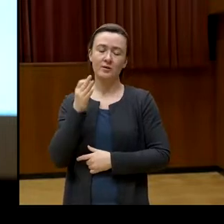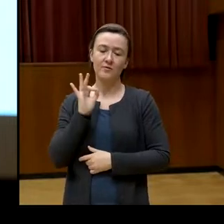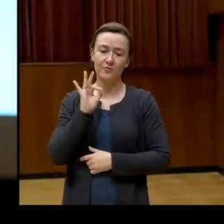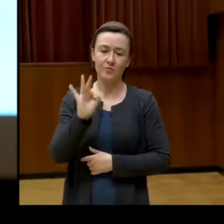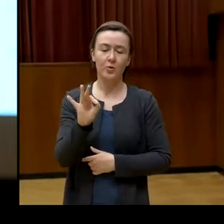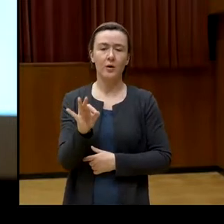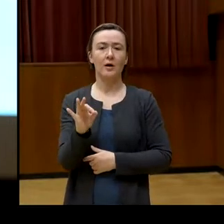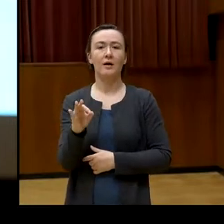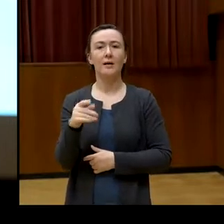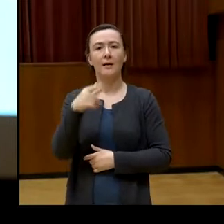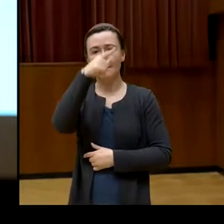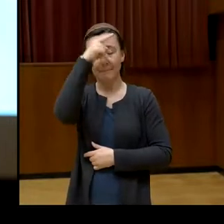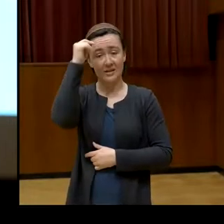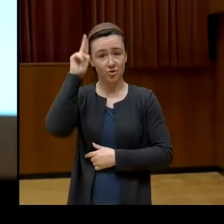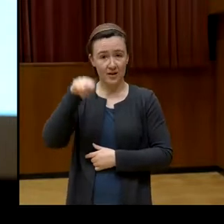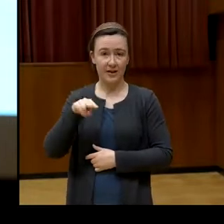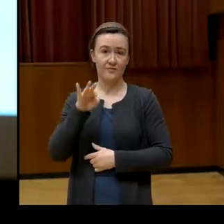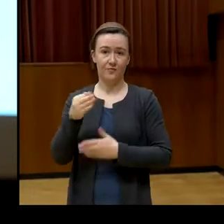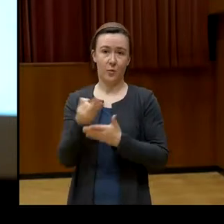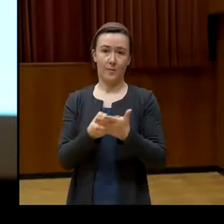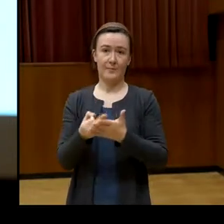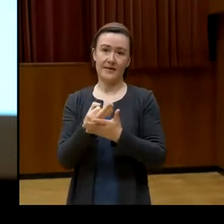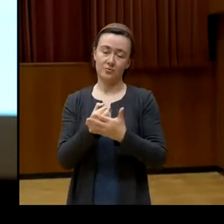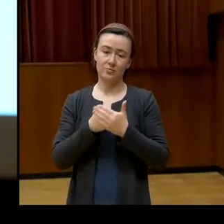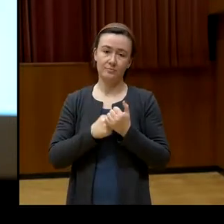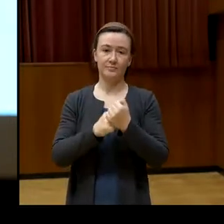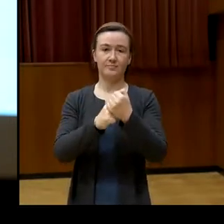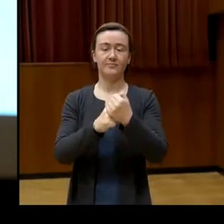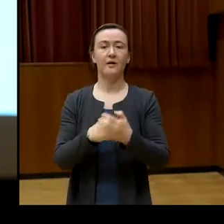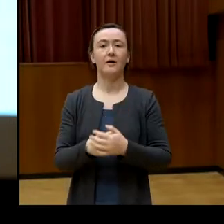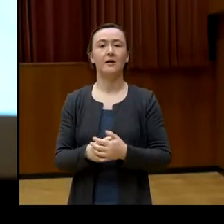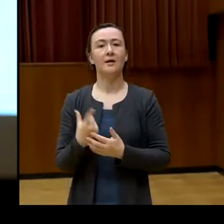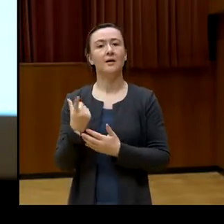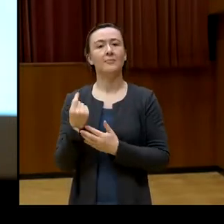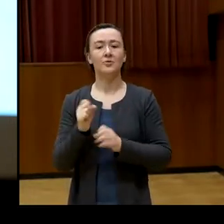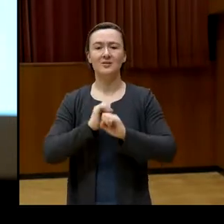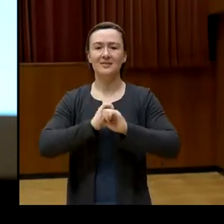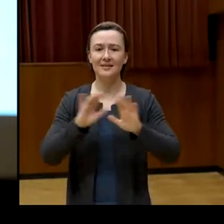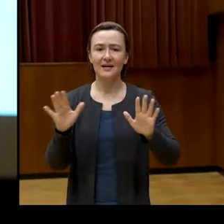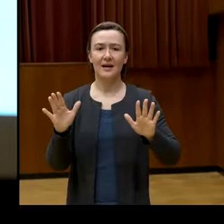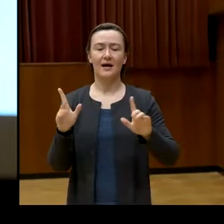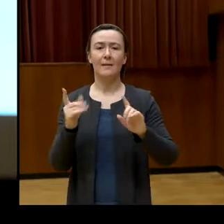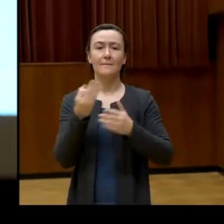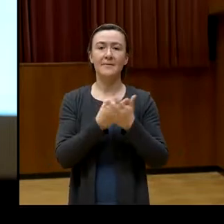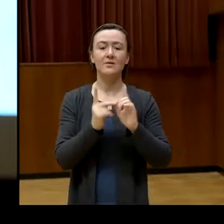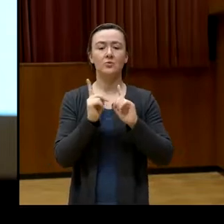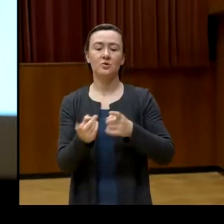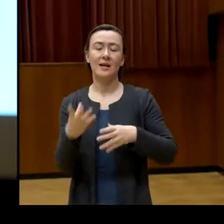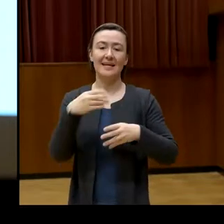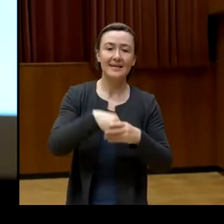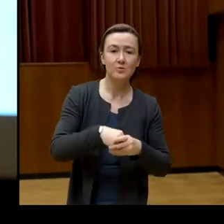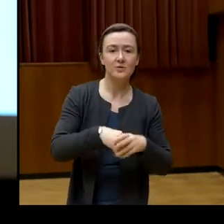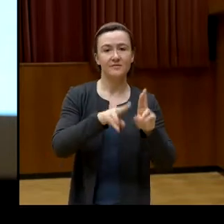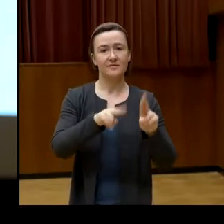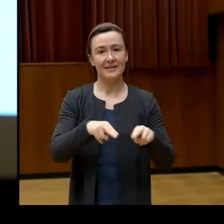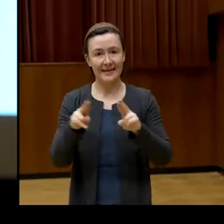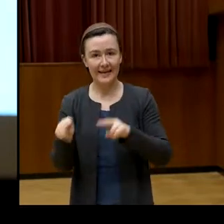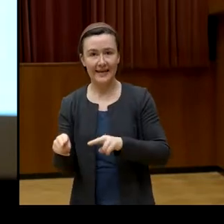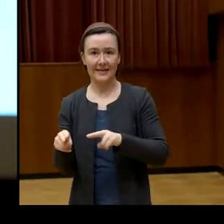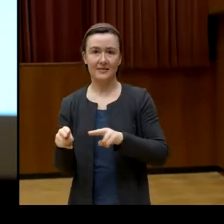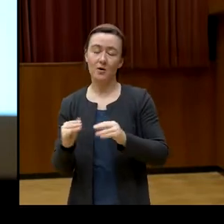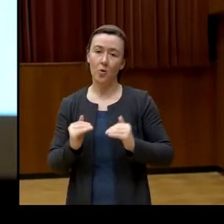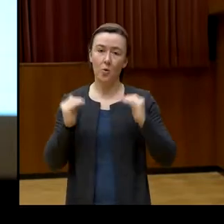Volkshochschulen stehen natürlich dafür, inklusive gerechte und hochwertige Bildung zu sichern und die Möglichkeit